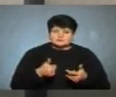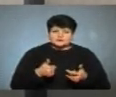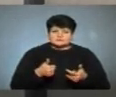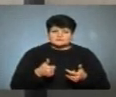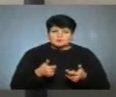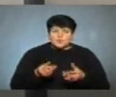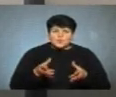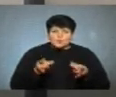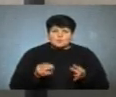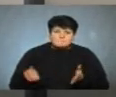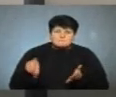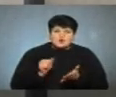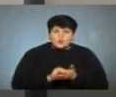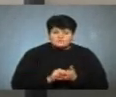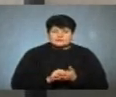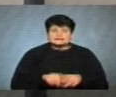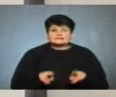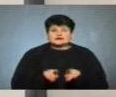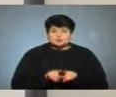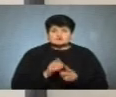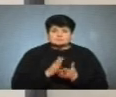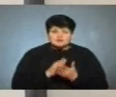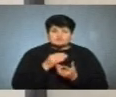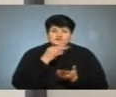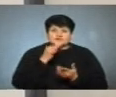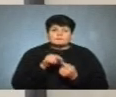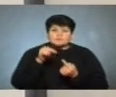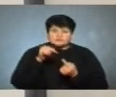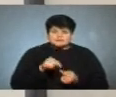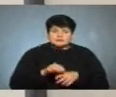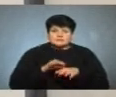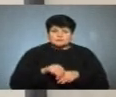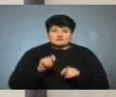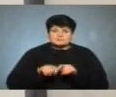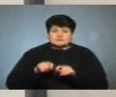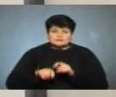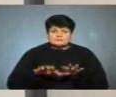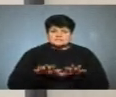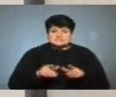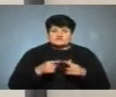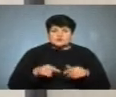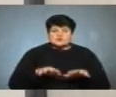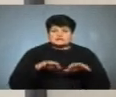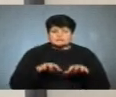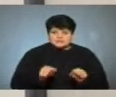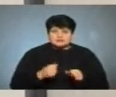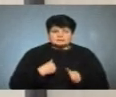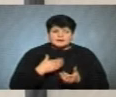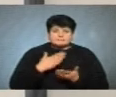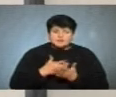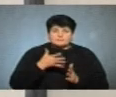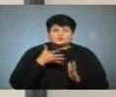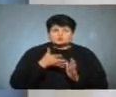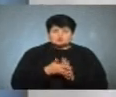упакована. Також мають відповідати і проводити певні перевірки місцеві органи влади, адже ми маємо розуміти,